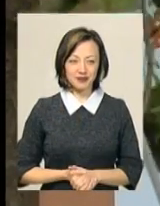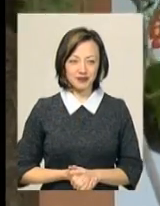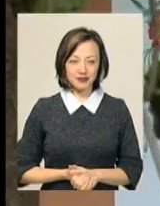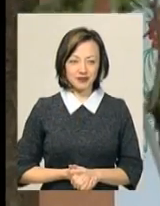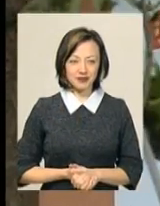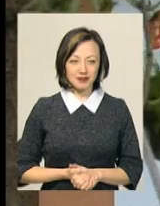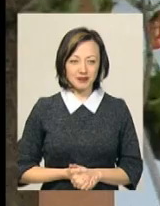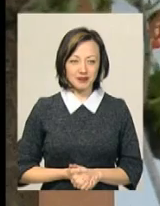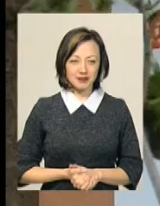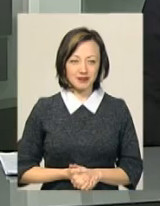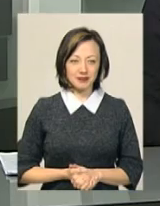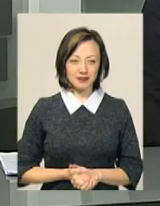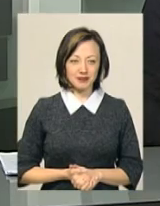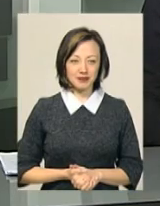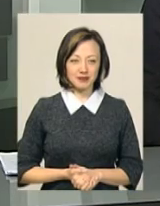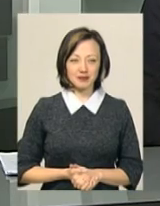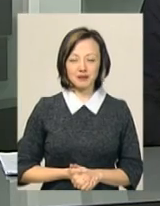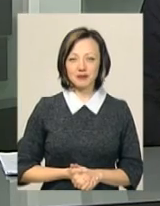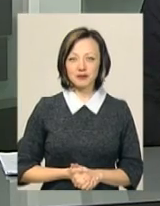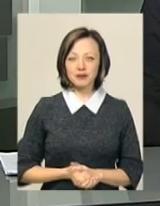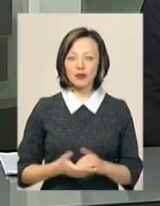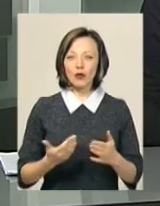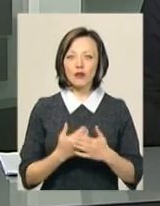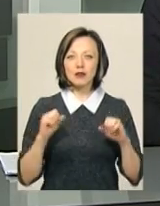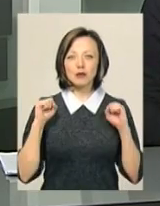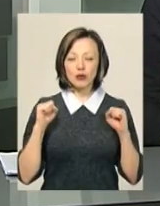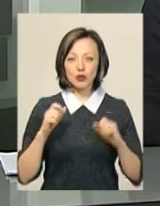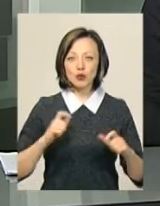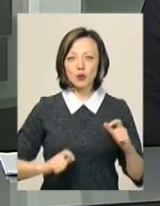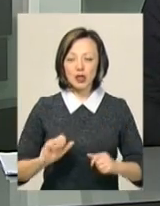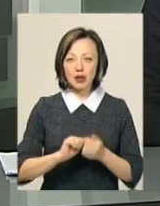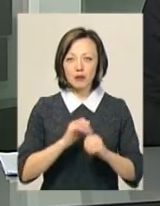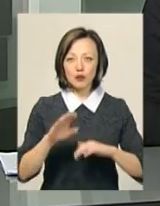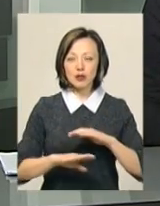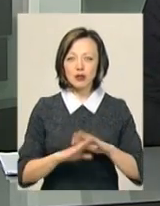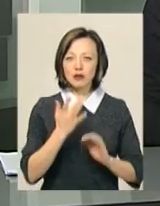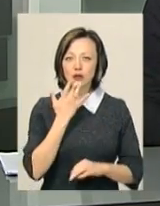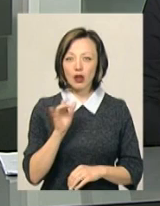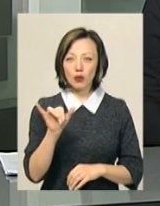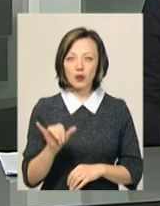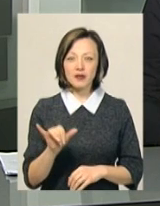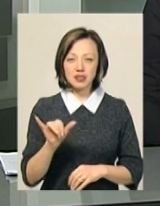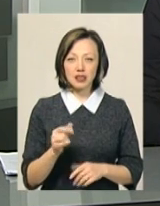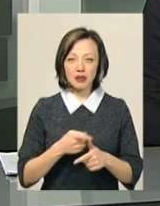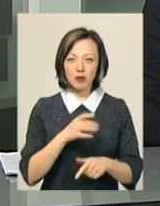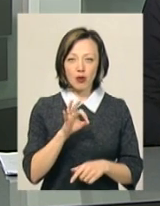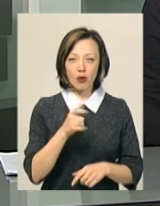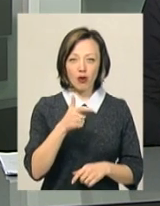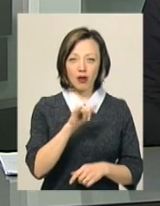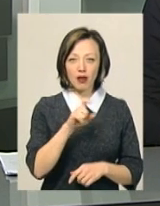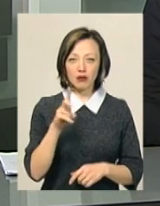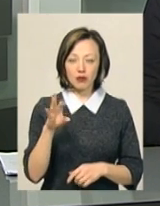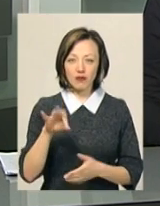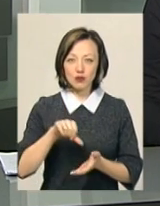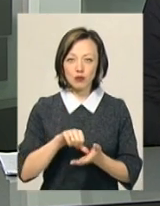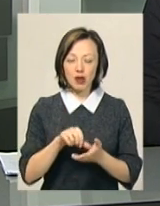Новини, Поділяцентр. І до новин спорту. Студенти Кам'янець-Подільського національного університету імені Івана Огієнка